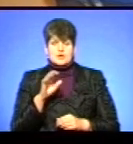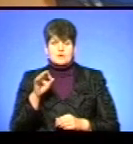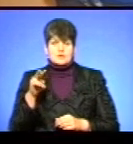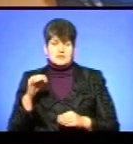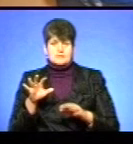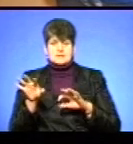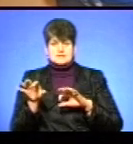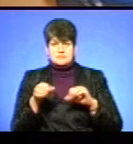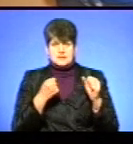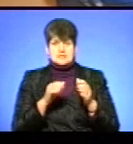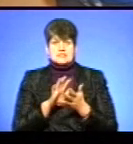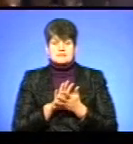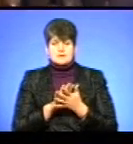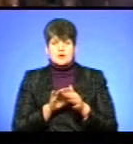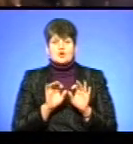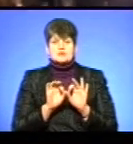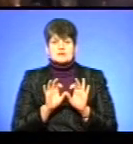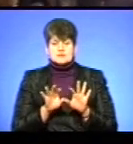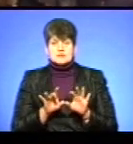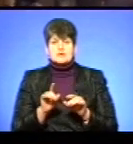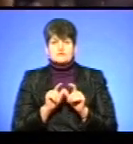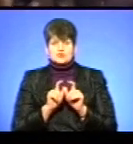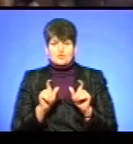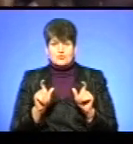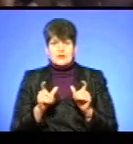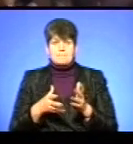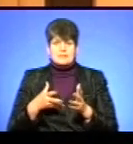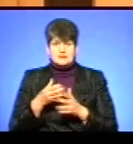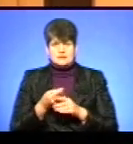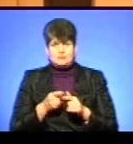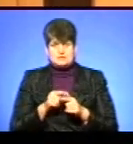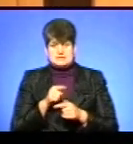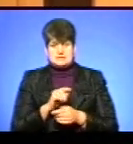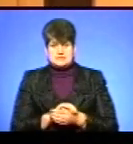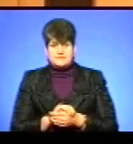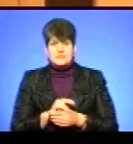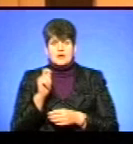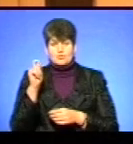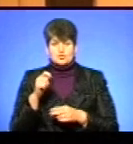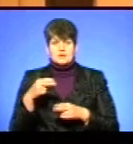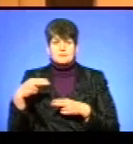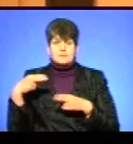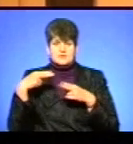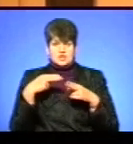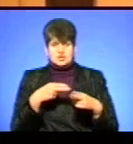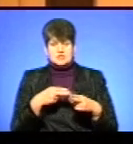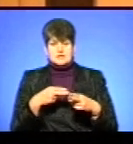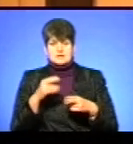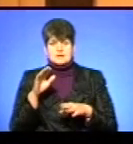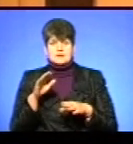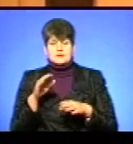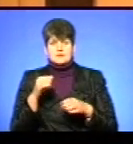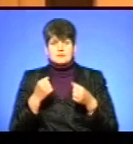вивозитиме відсортоване сміття, розказала, школі платитимуть за це. «Буде приїжджати вантажний автомобіль з електронною